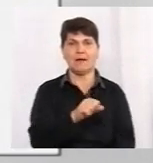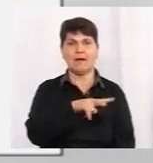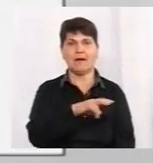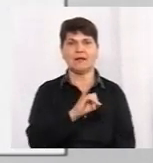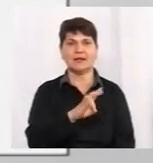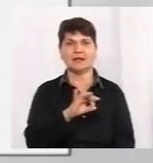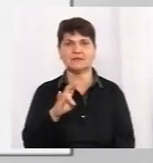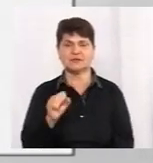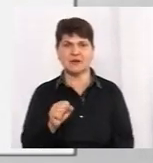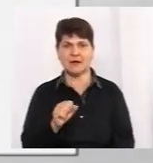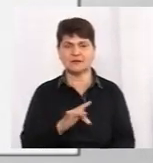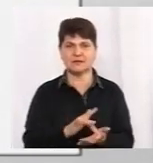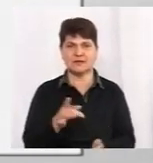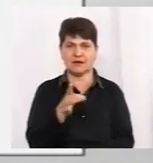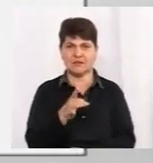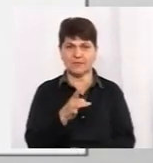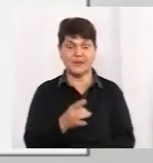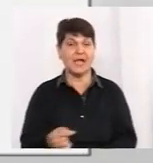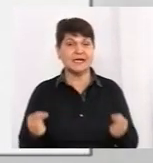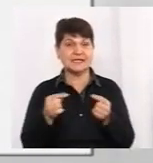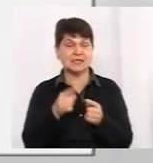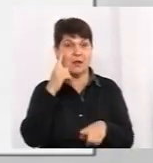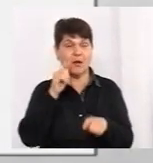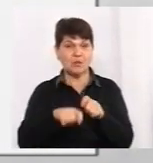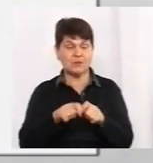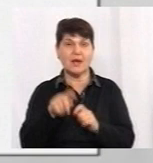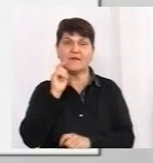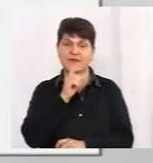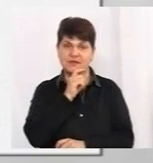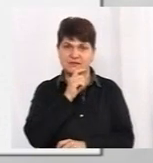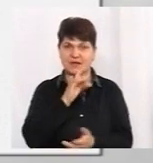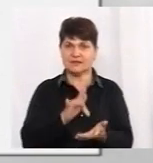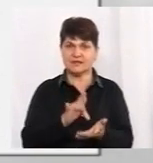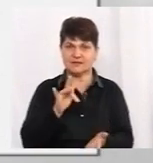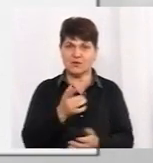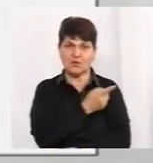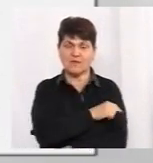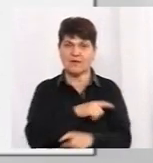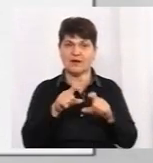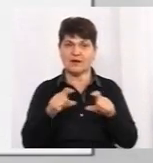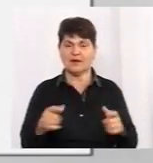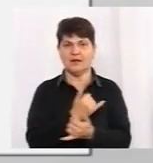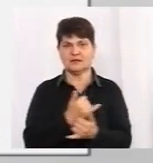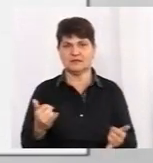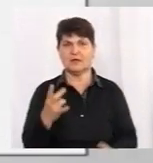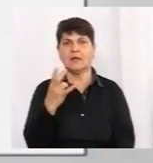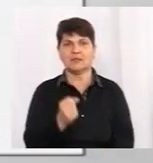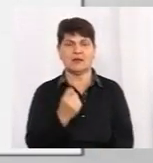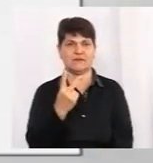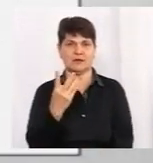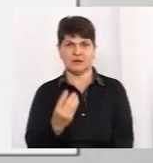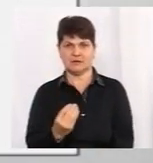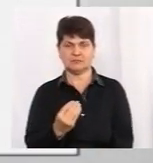районна лікарня, а ось, згідно з моніторингом, Вінницька центральна районна лікарня забезпечена на 2 дні,